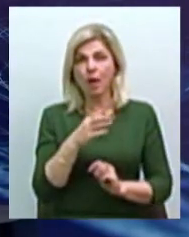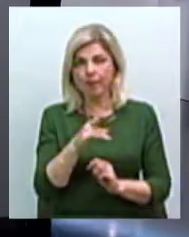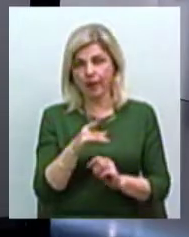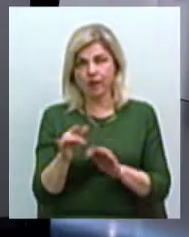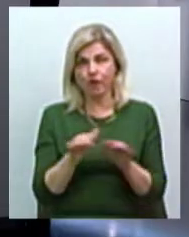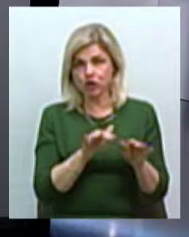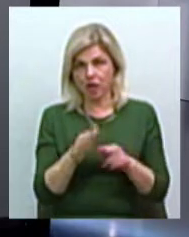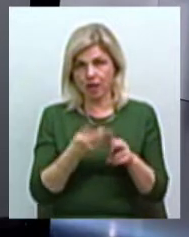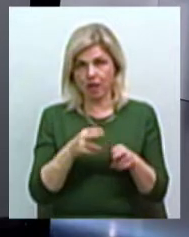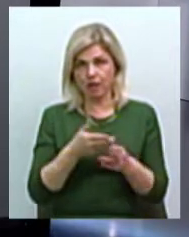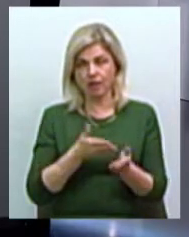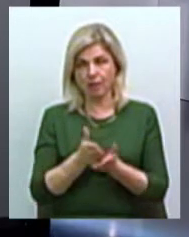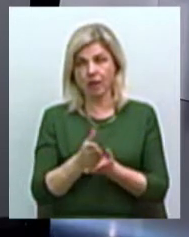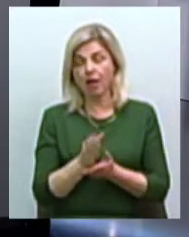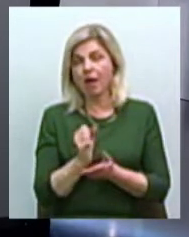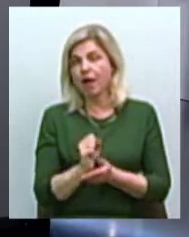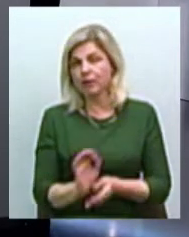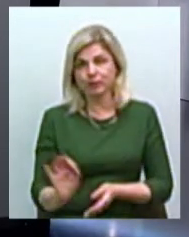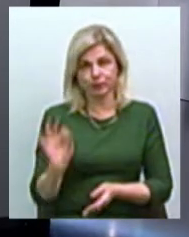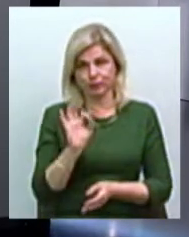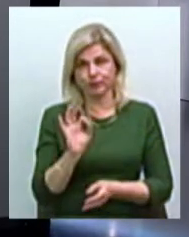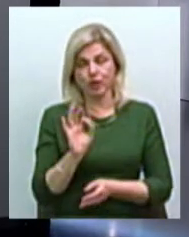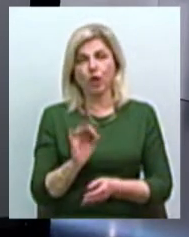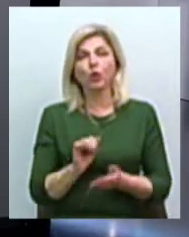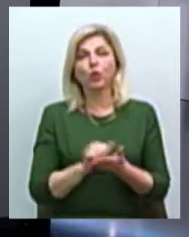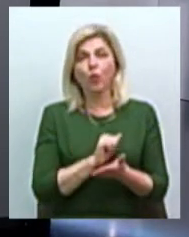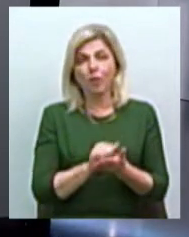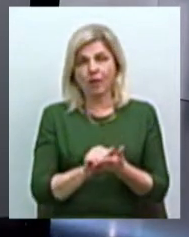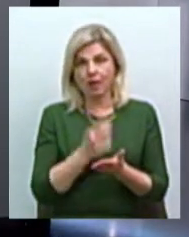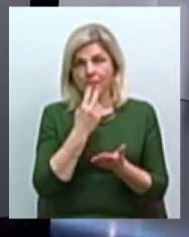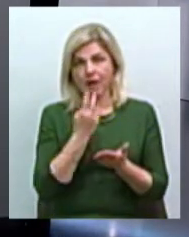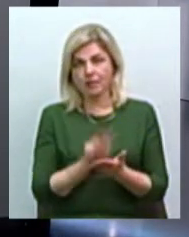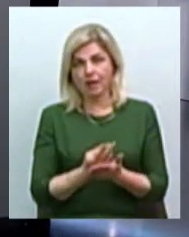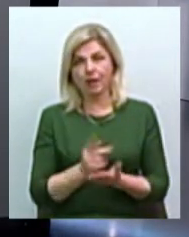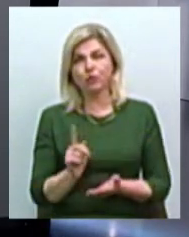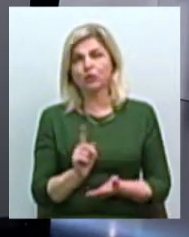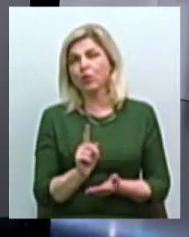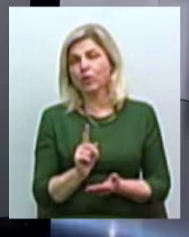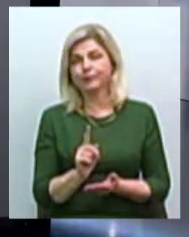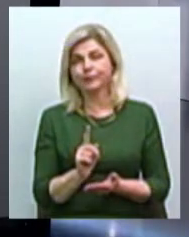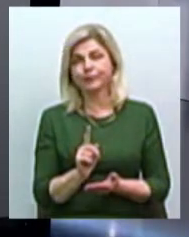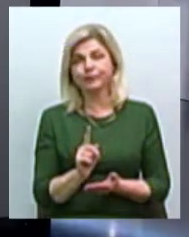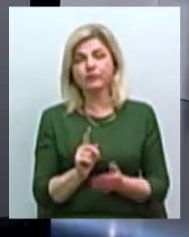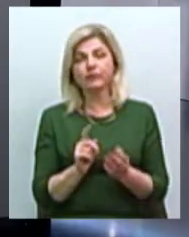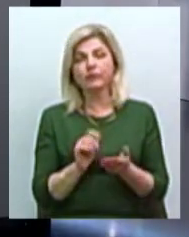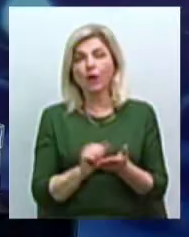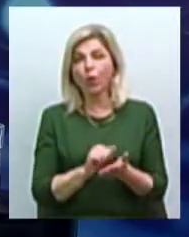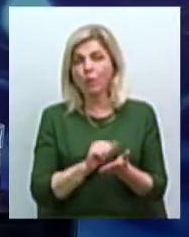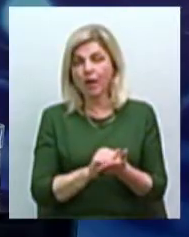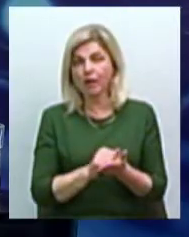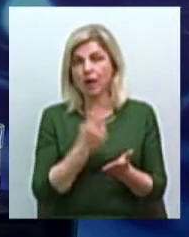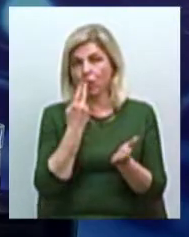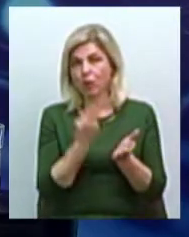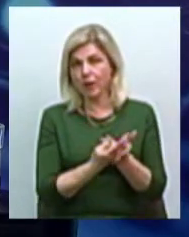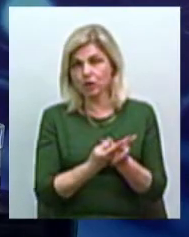А руху ніякого не спостерігалось? К документи показали, що документи отображають